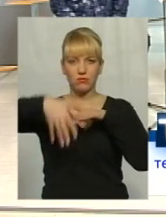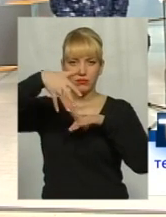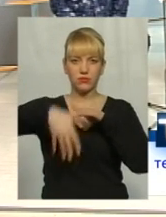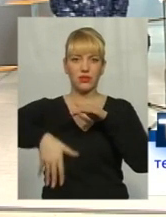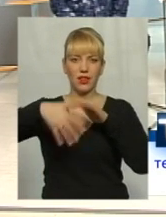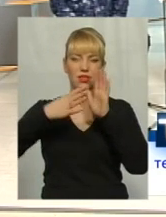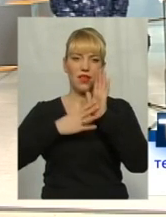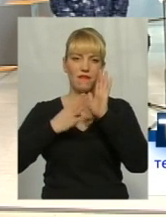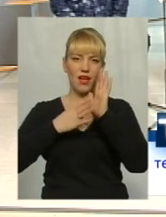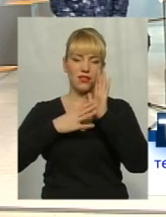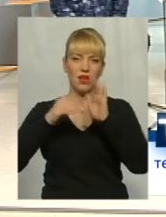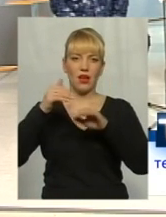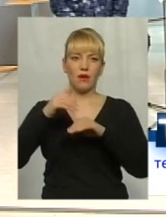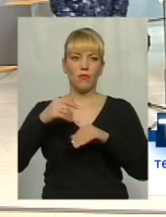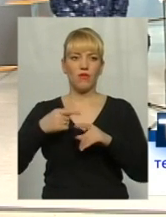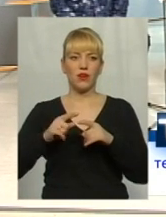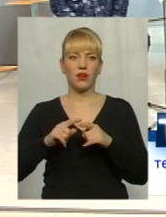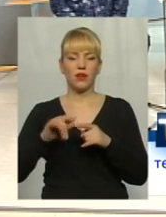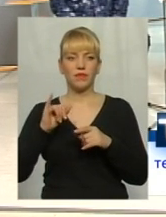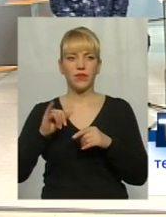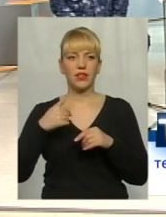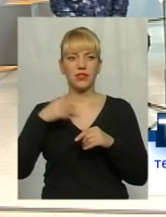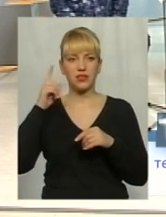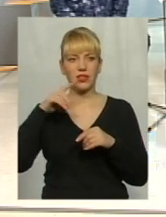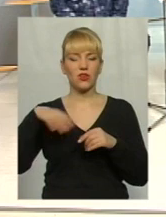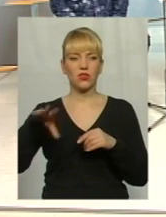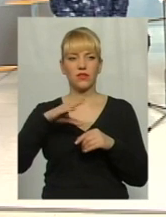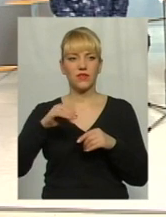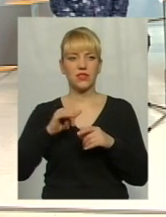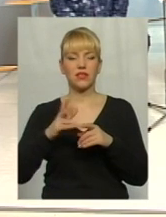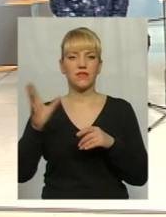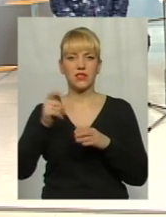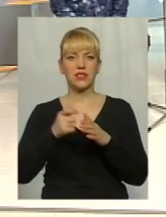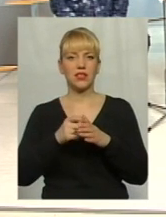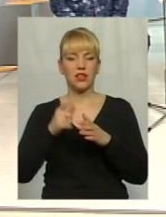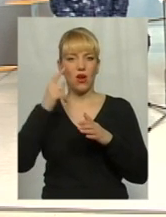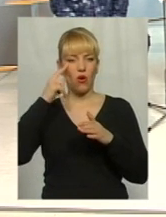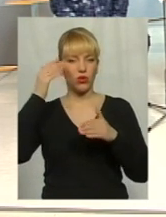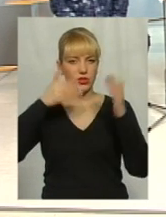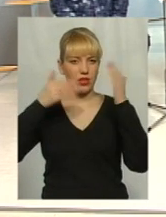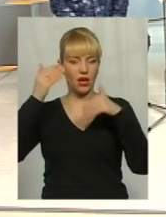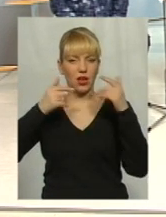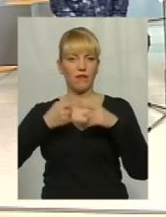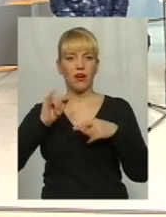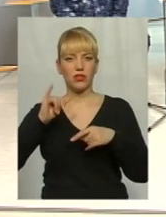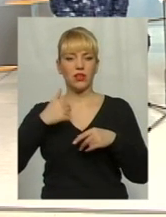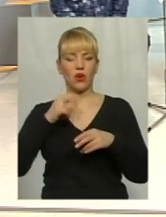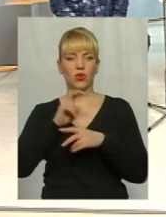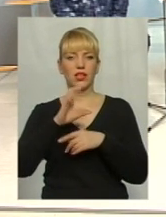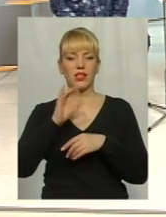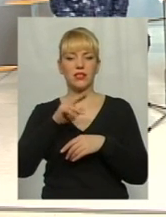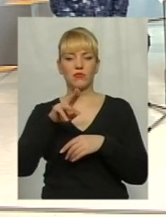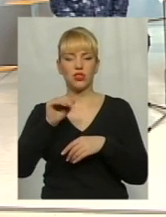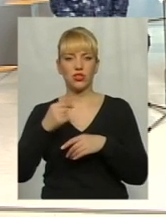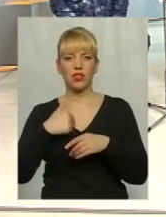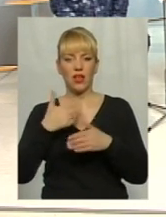Ще раз скажи, де цей ваш будинок? І знаю всі, і всі закривають. Я вже ходила до Сенчишина, я є